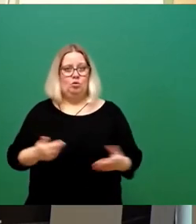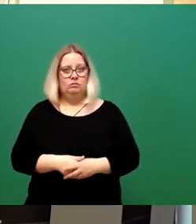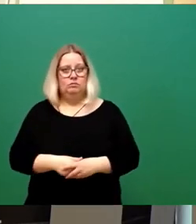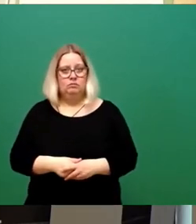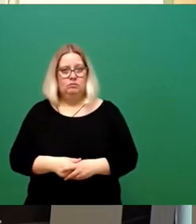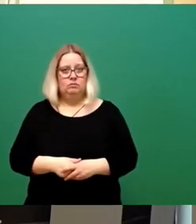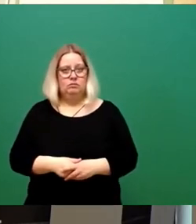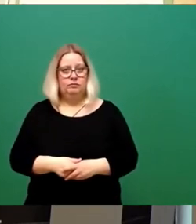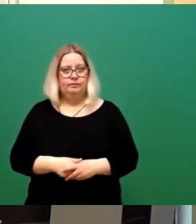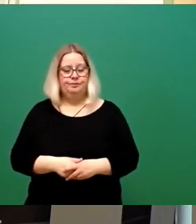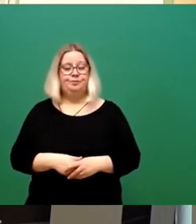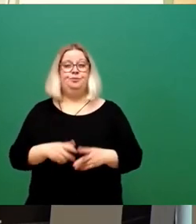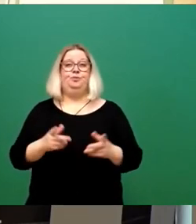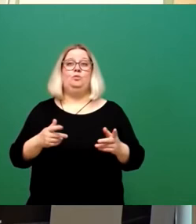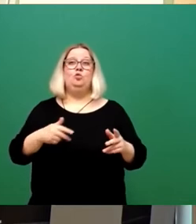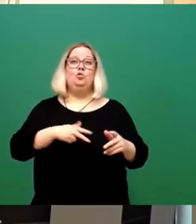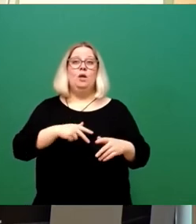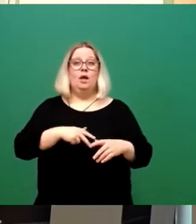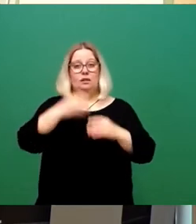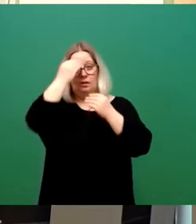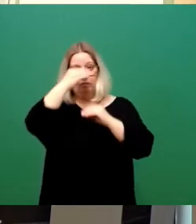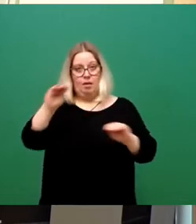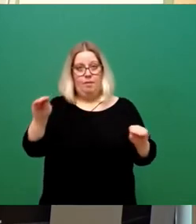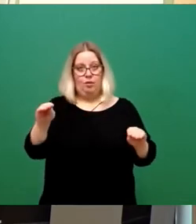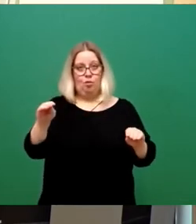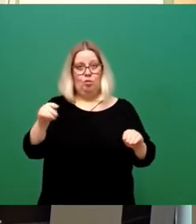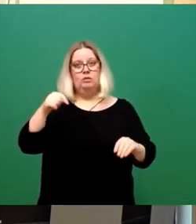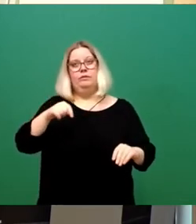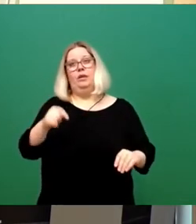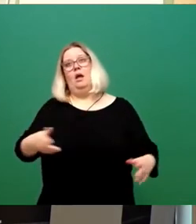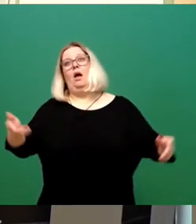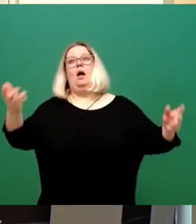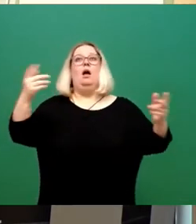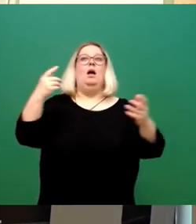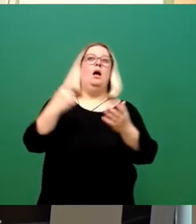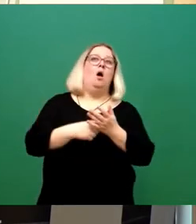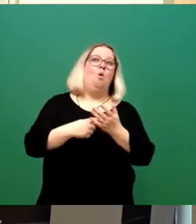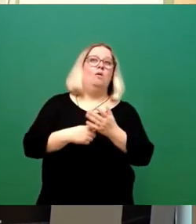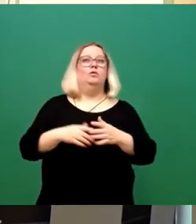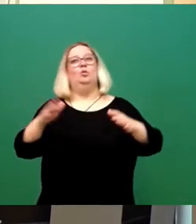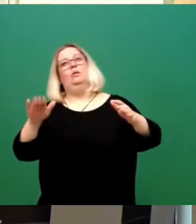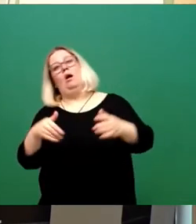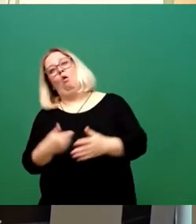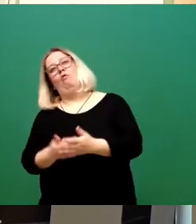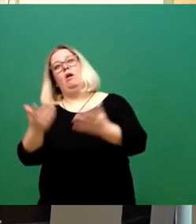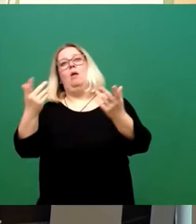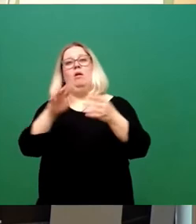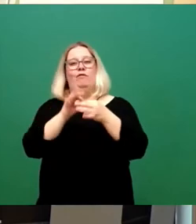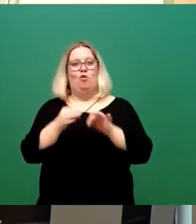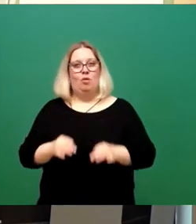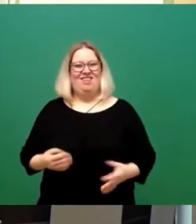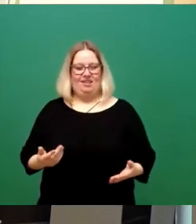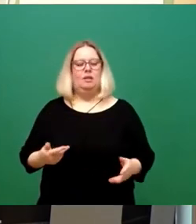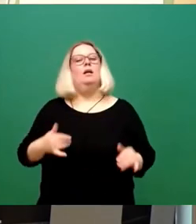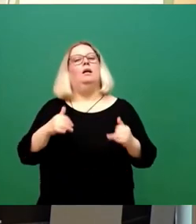Und eine Bemerkung noch zu denjenigen, die hier die großen Herausforderungen und Aufgabenstellungen formuliert haben. Ja,